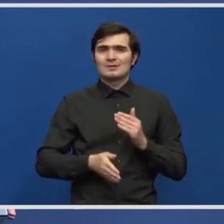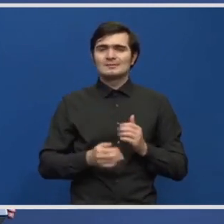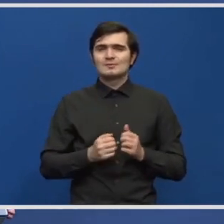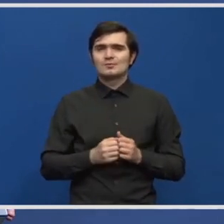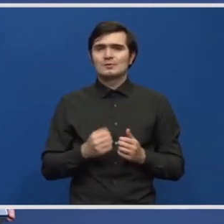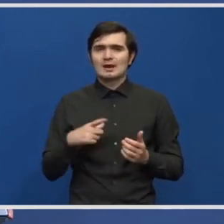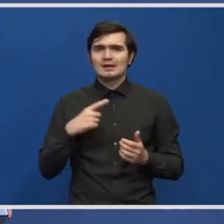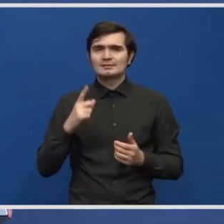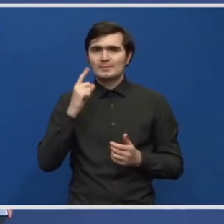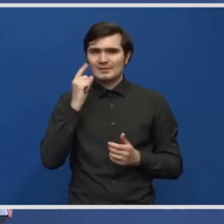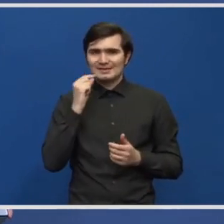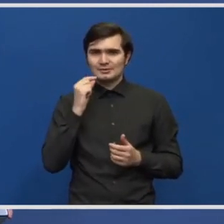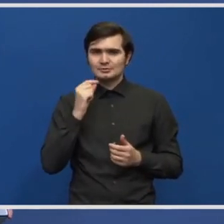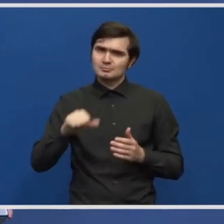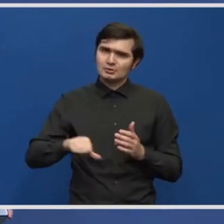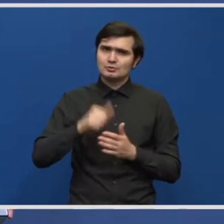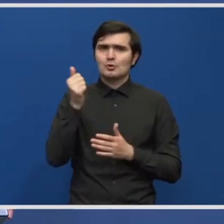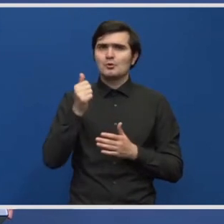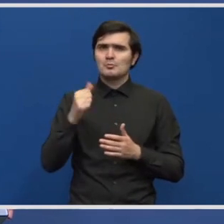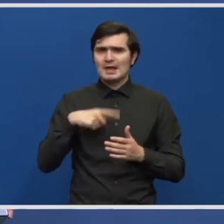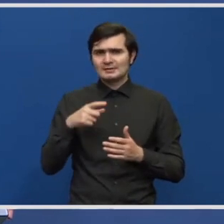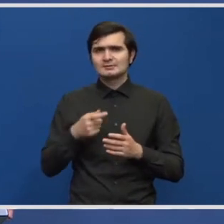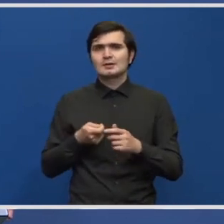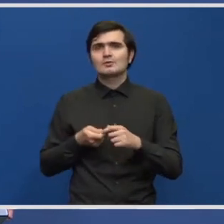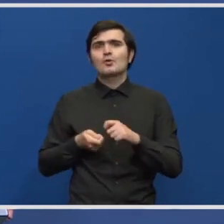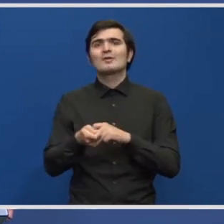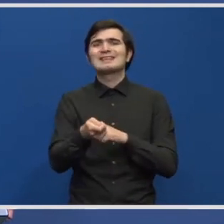este înspre Pitești, iarăși contestațiile.